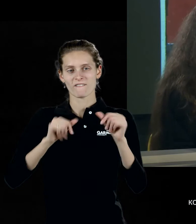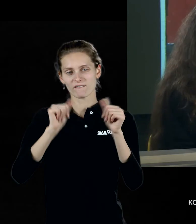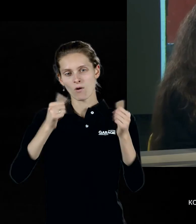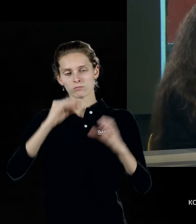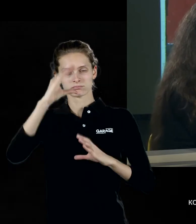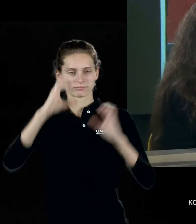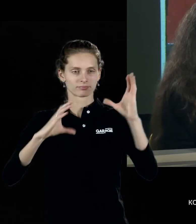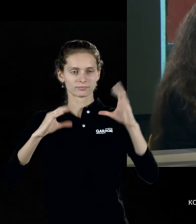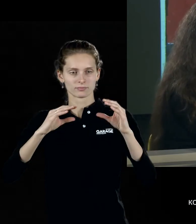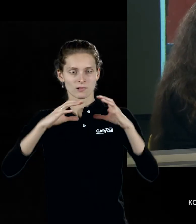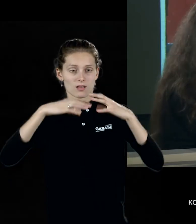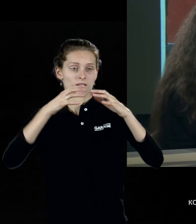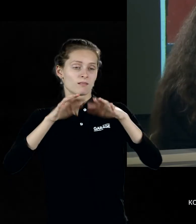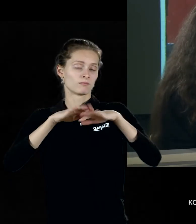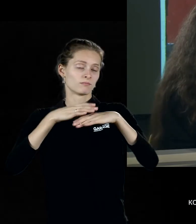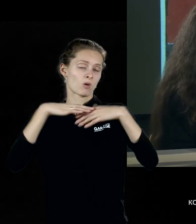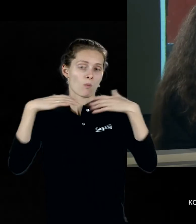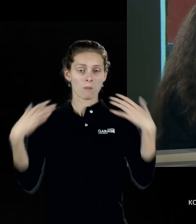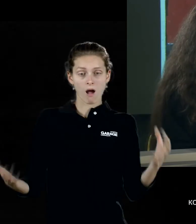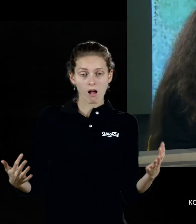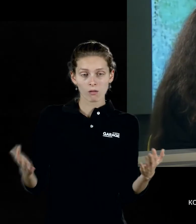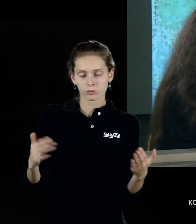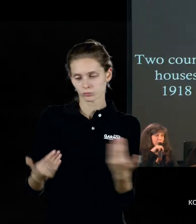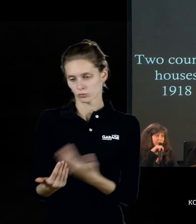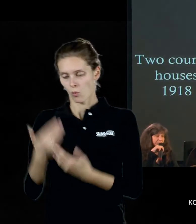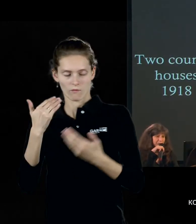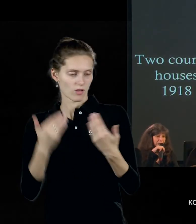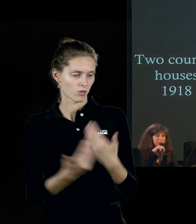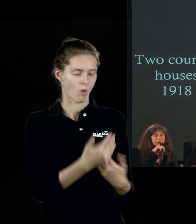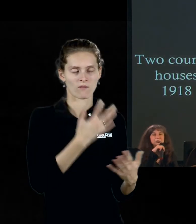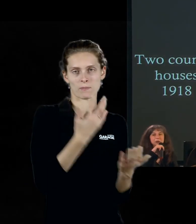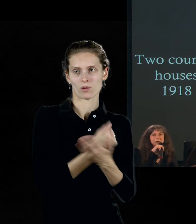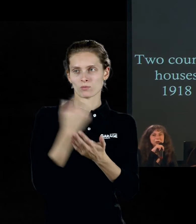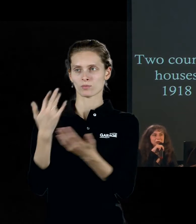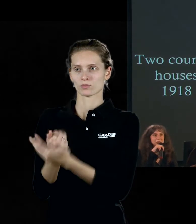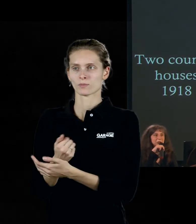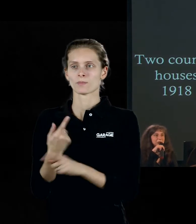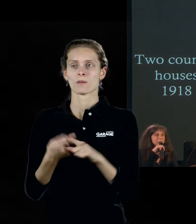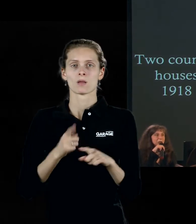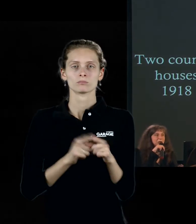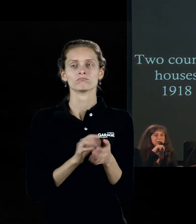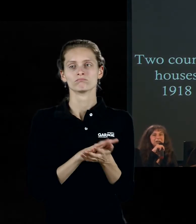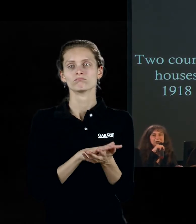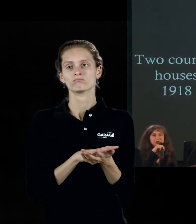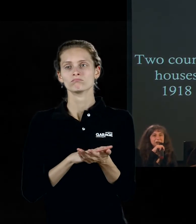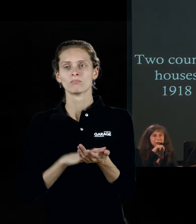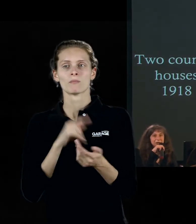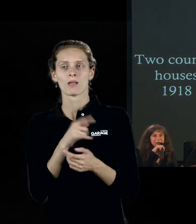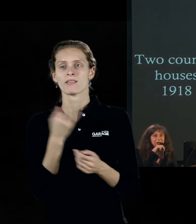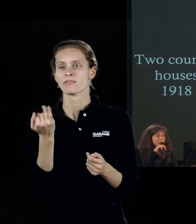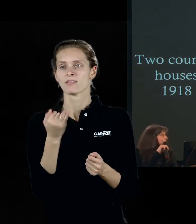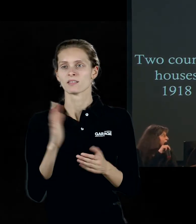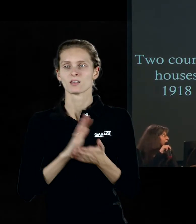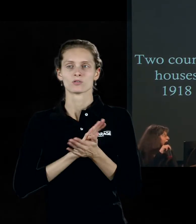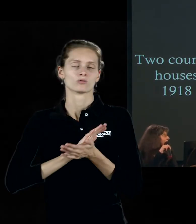в тот же момент распасться и образовать какие-то новые формы, при том, что поэтому идет вот это все время, поэтому ему неинтересна чистая